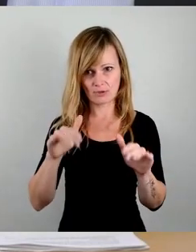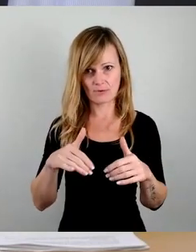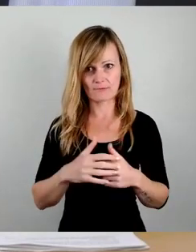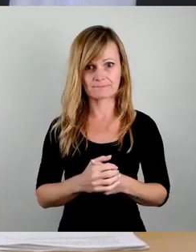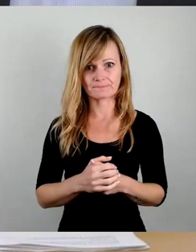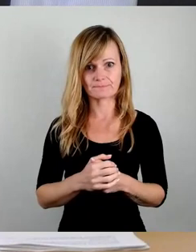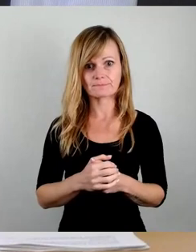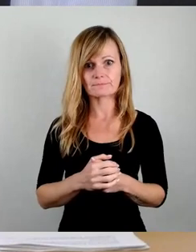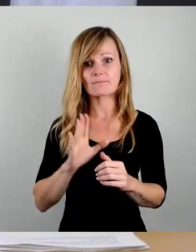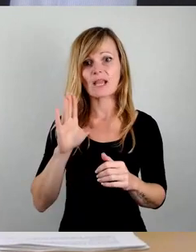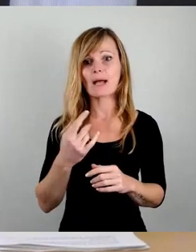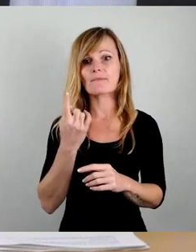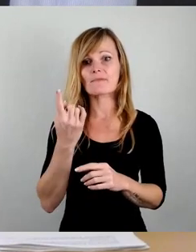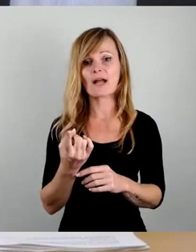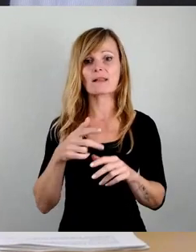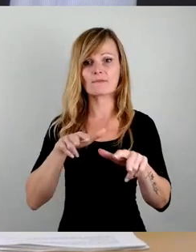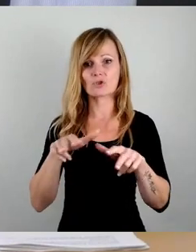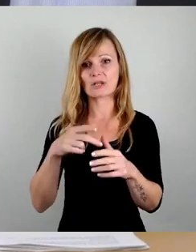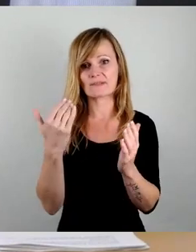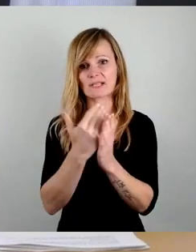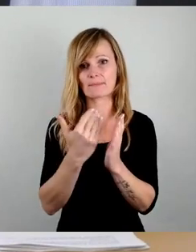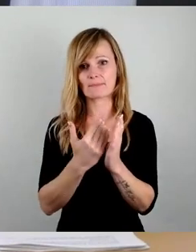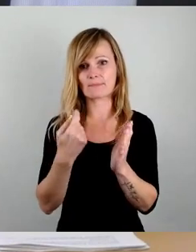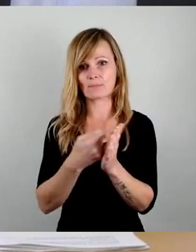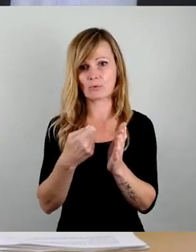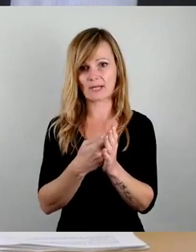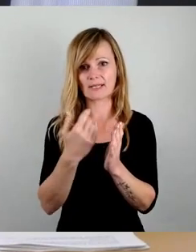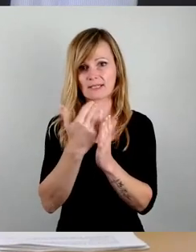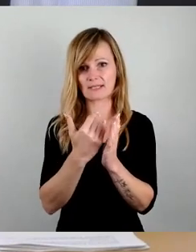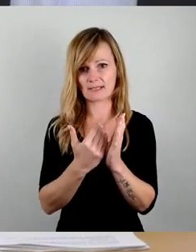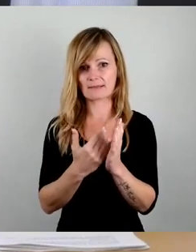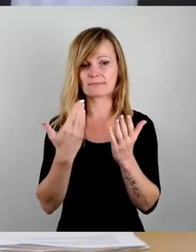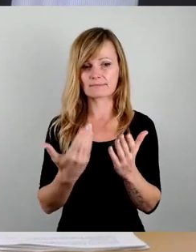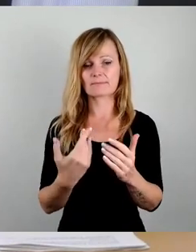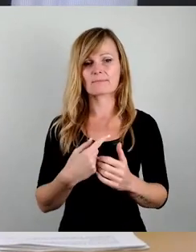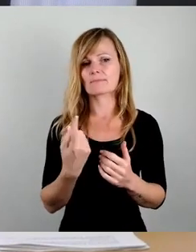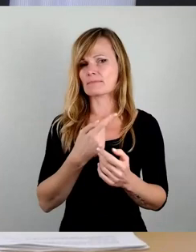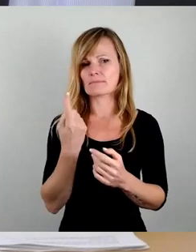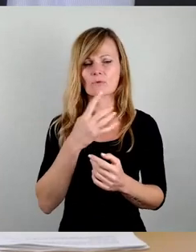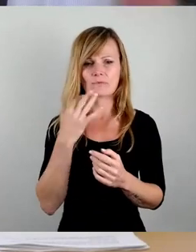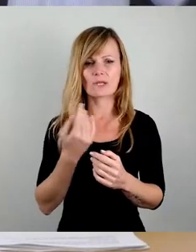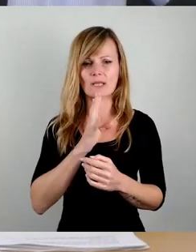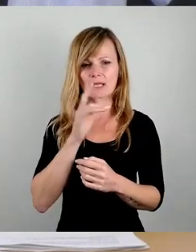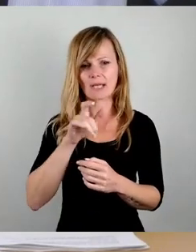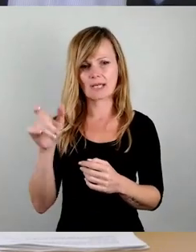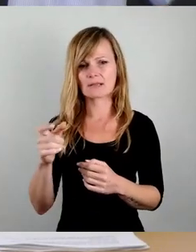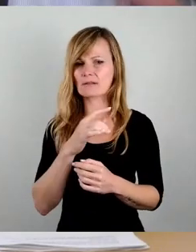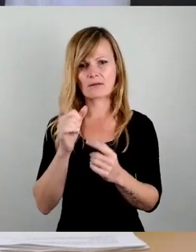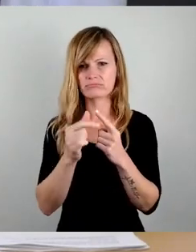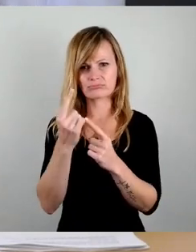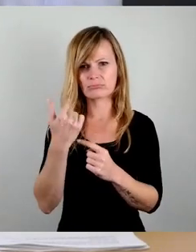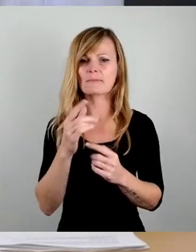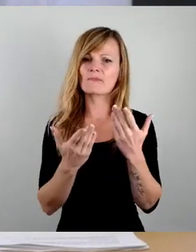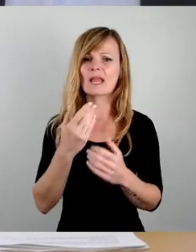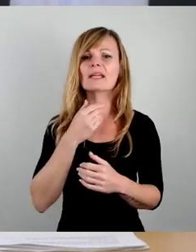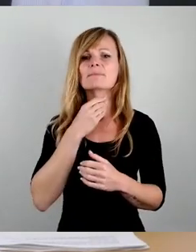Abfallwirtschaftsgebührensatzung, hier sind mir auch nicht allzu viele Redner, viele bei Bedarf, vielleicht können wir den Bedarf auch etwas runterschrauben,